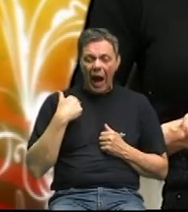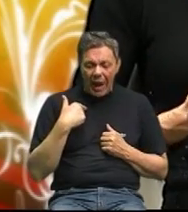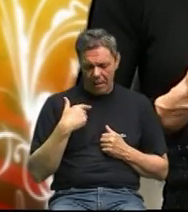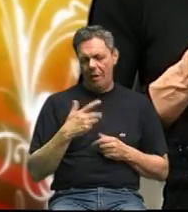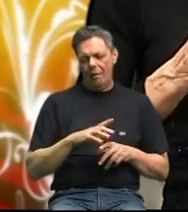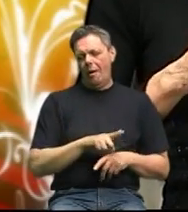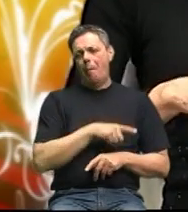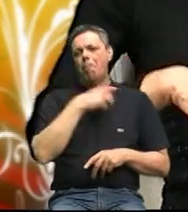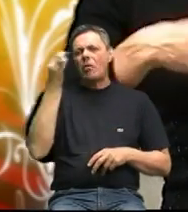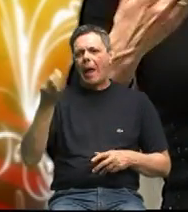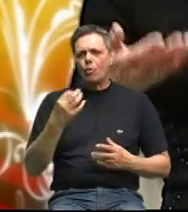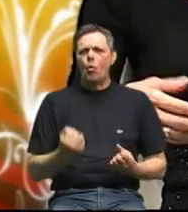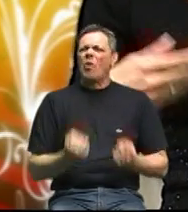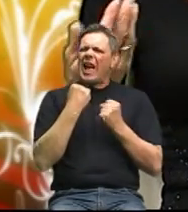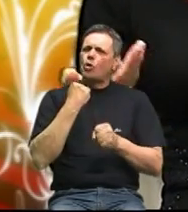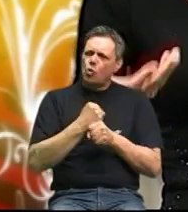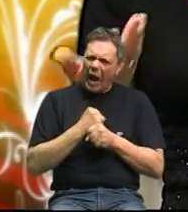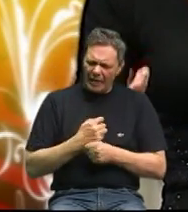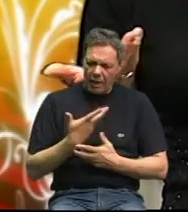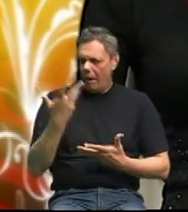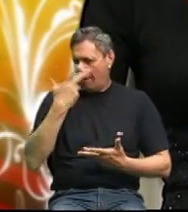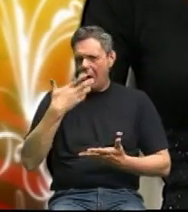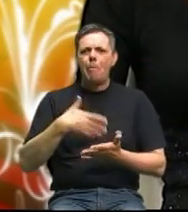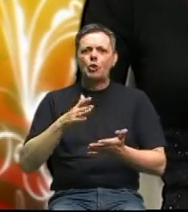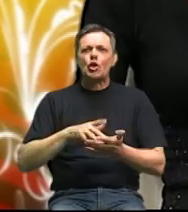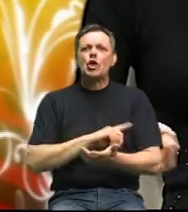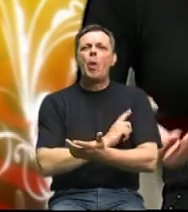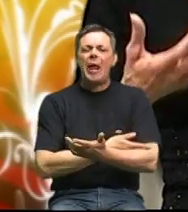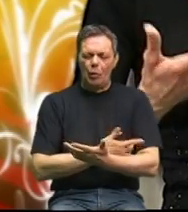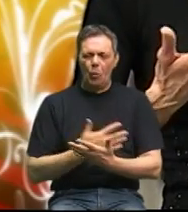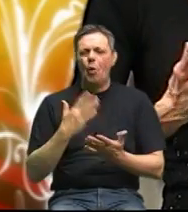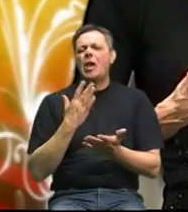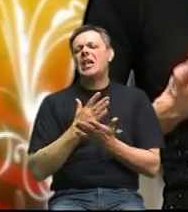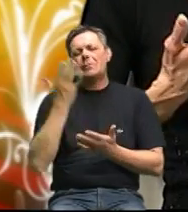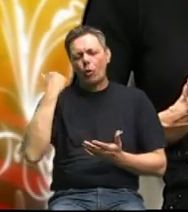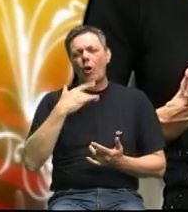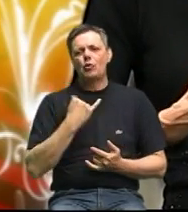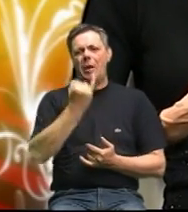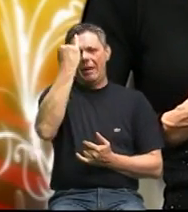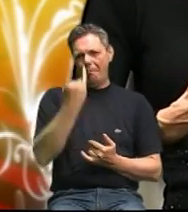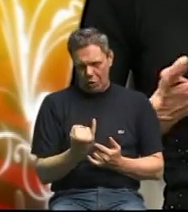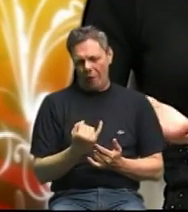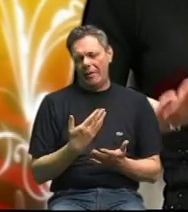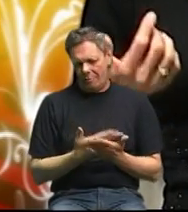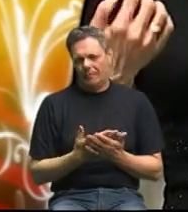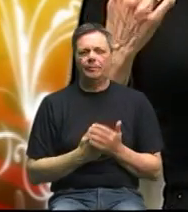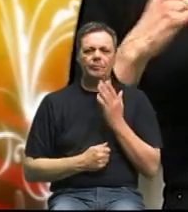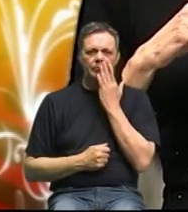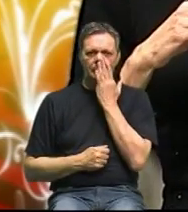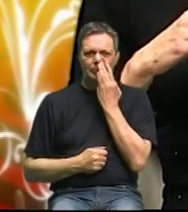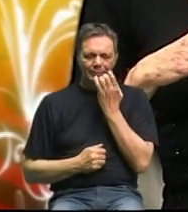radili i sva svu energiju iz toga potrošili i zbog toga bili tanki i